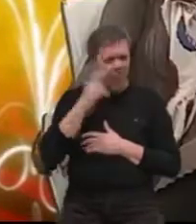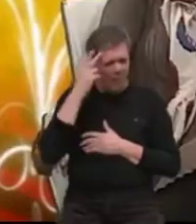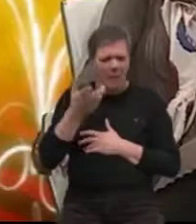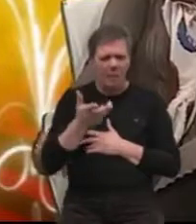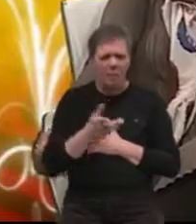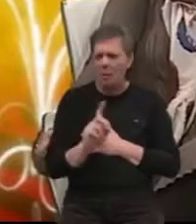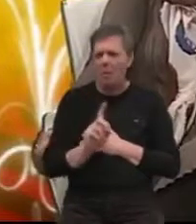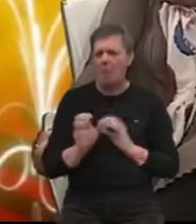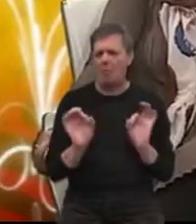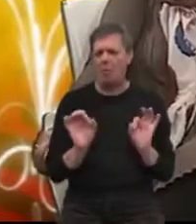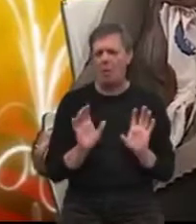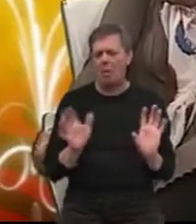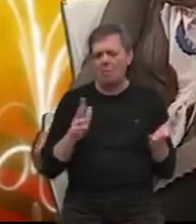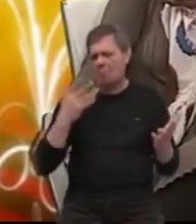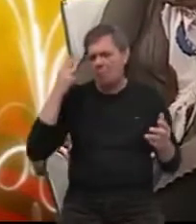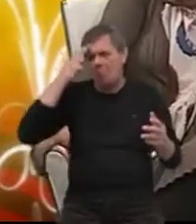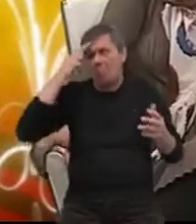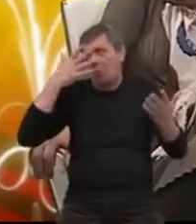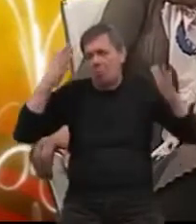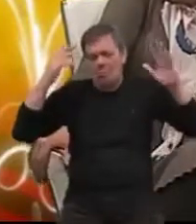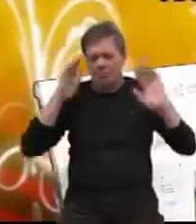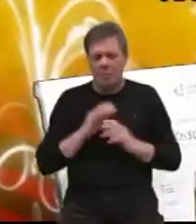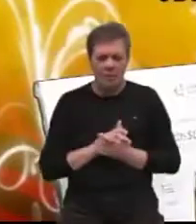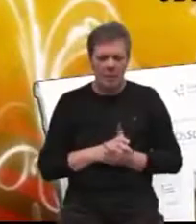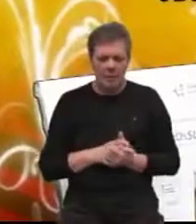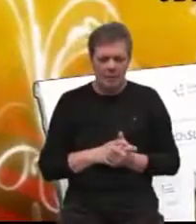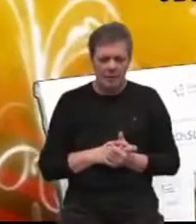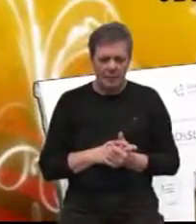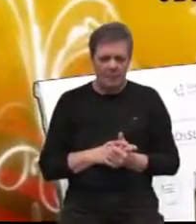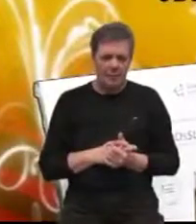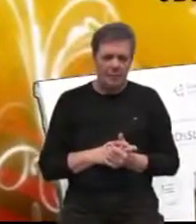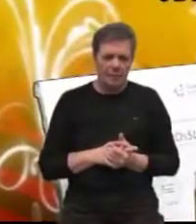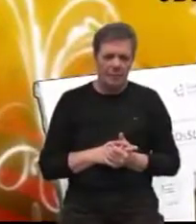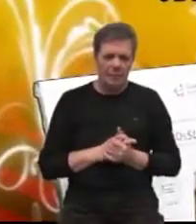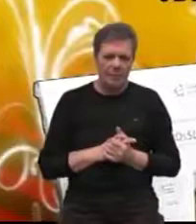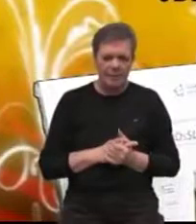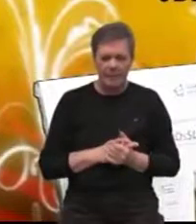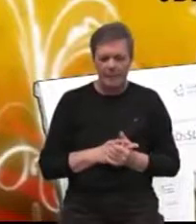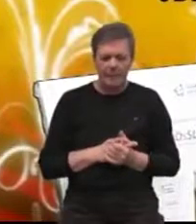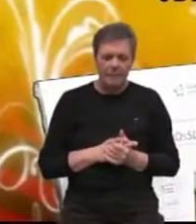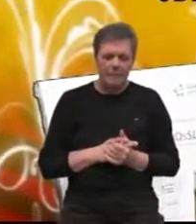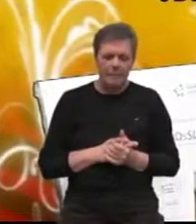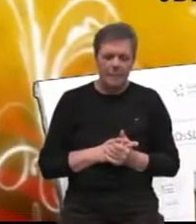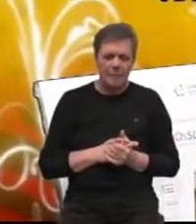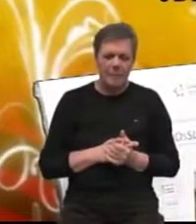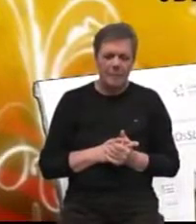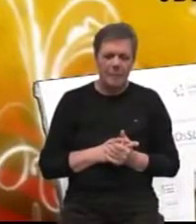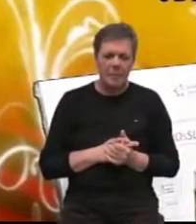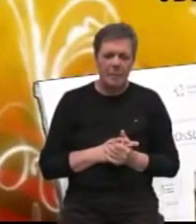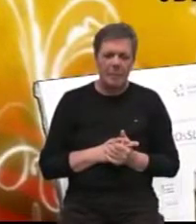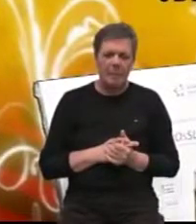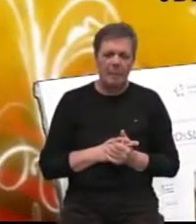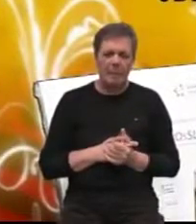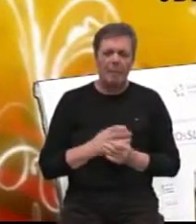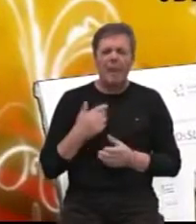Ne, na svu sreću. Da, nema veze. Da imate, možda bi se malo prišlepali pa bi malo imali nekome. bi, bi. Marija Lacko.